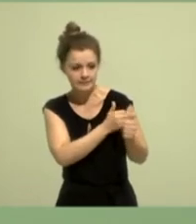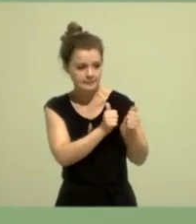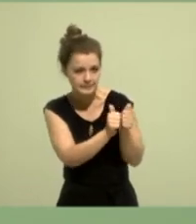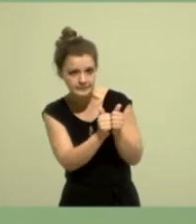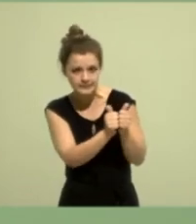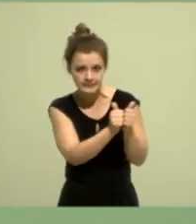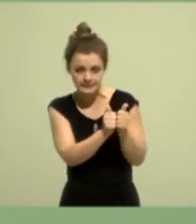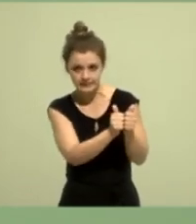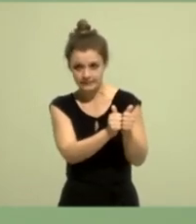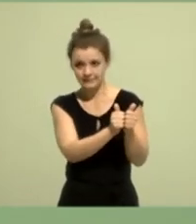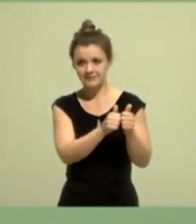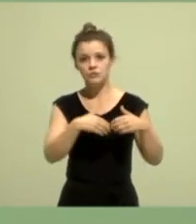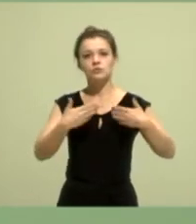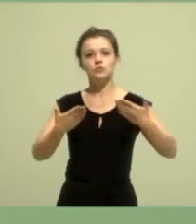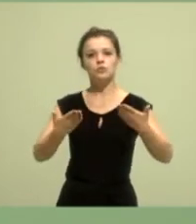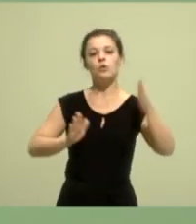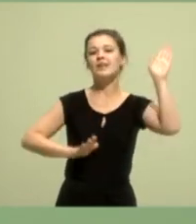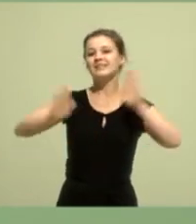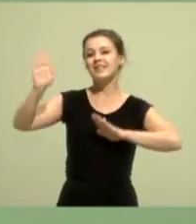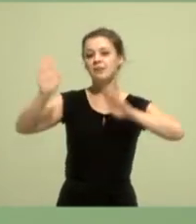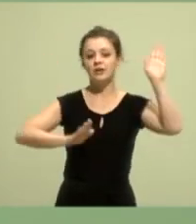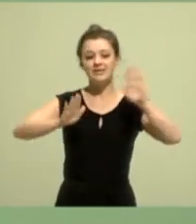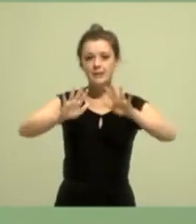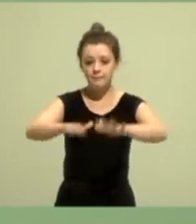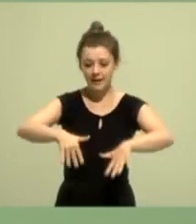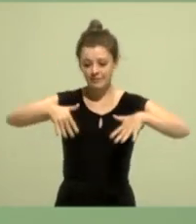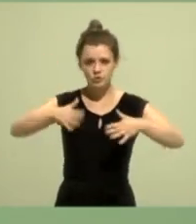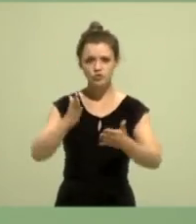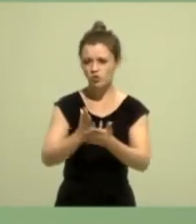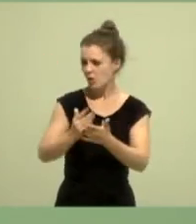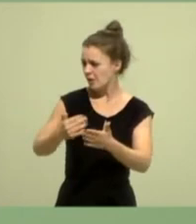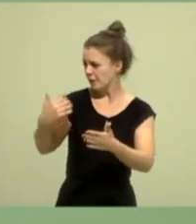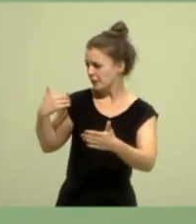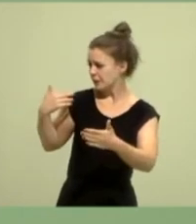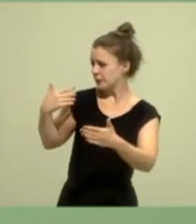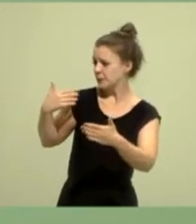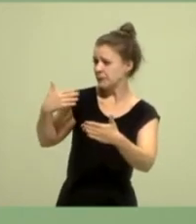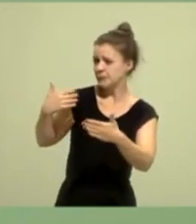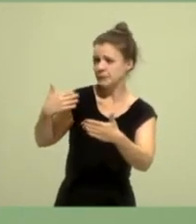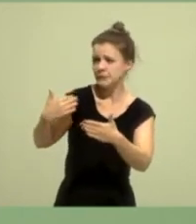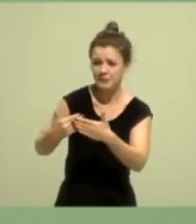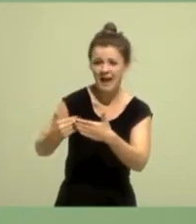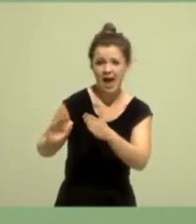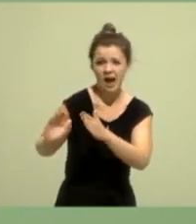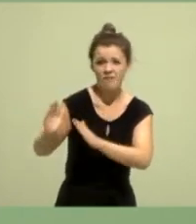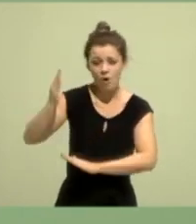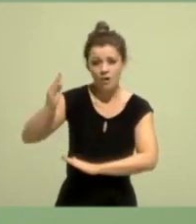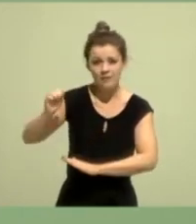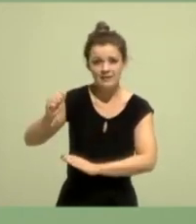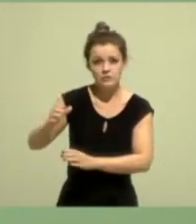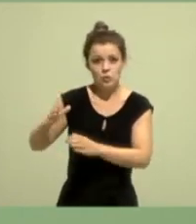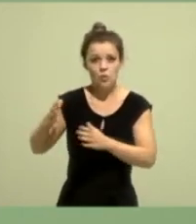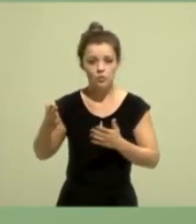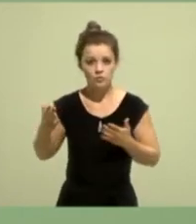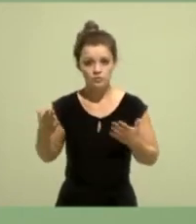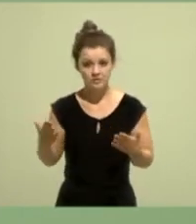Demokratie ist eine der größten Errungenschaften unserer Gesellschaft. Aber die parlamentarische Demokratie besteht auch aus dem